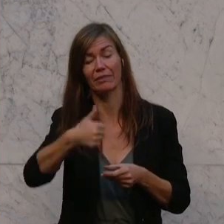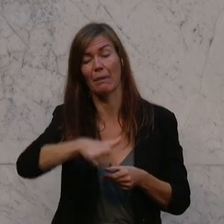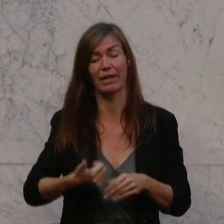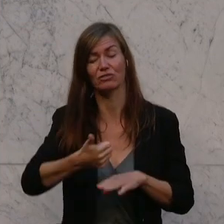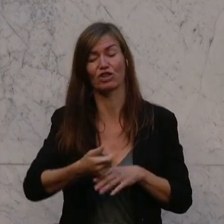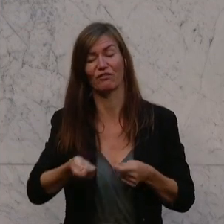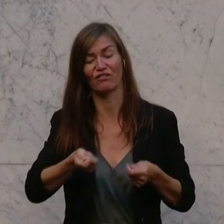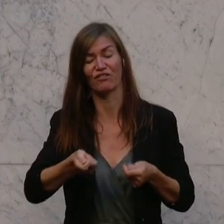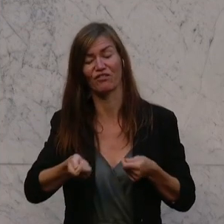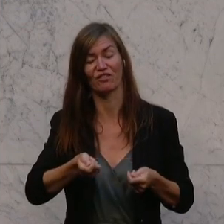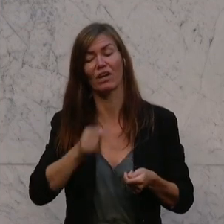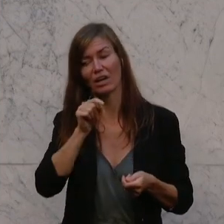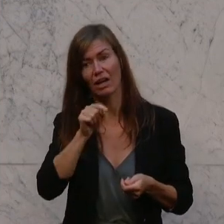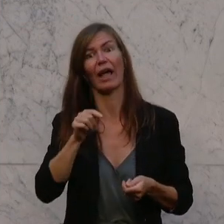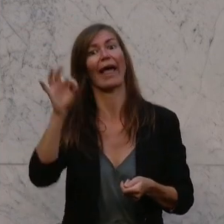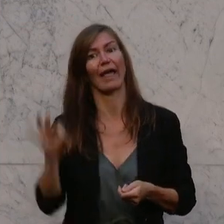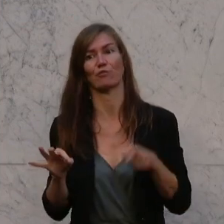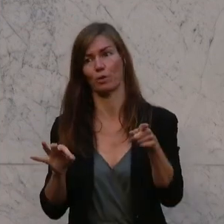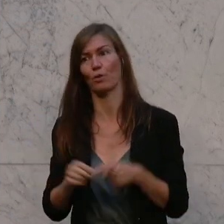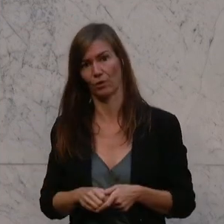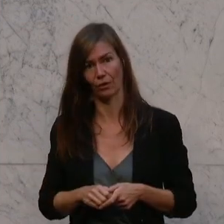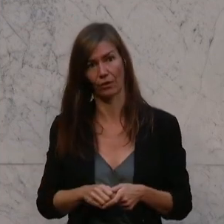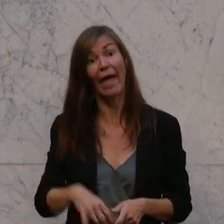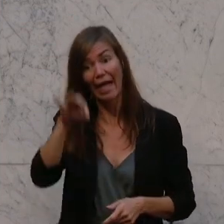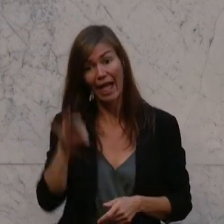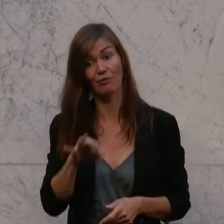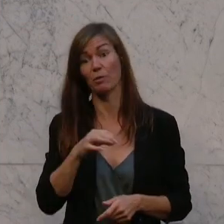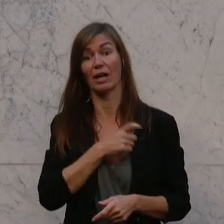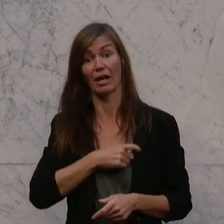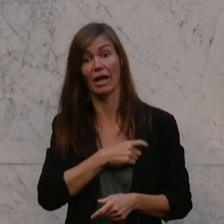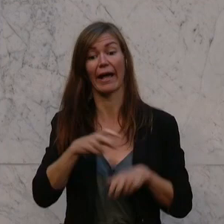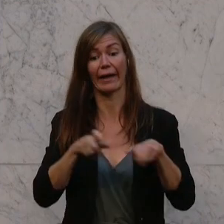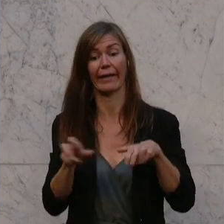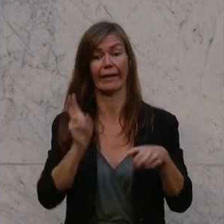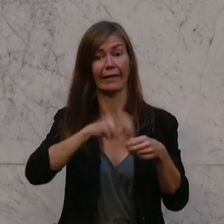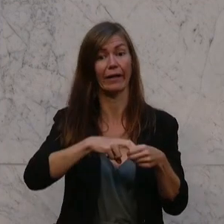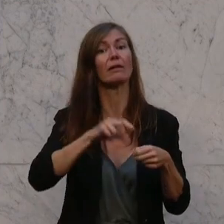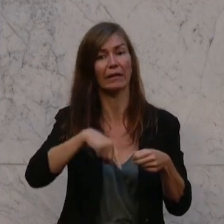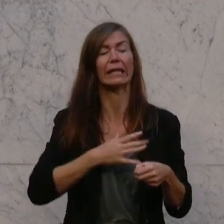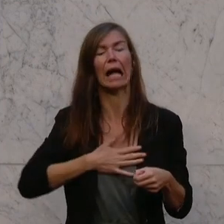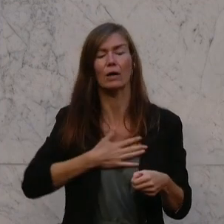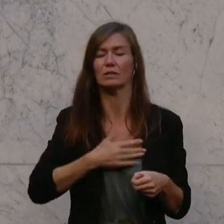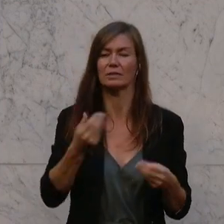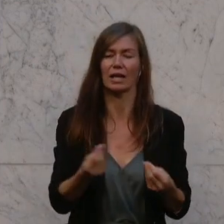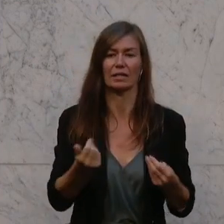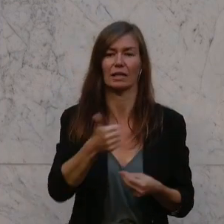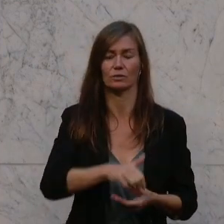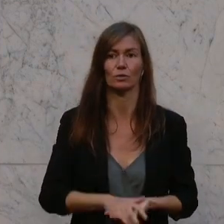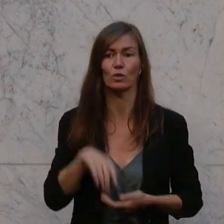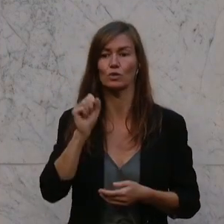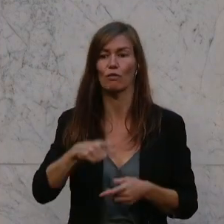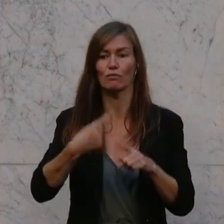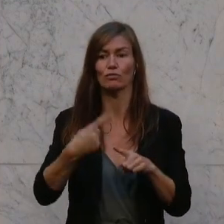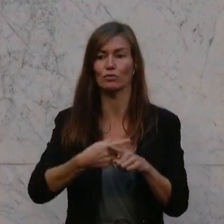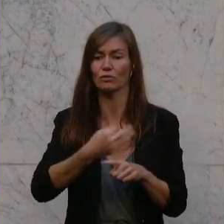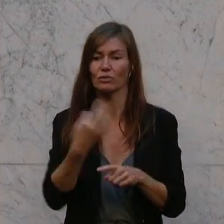wenn ihr Regierungsverantwortung übernehmt, passieren Grauslichkeiten, Einführung des 12-Stunden-Arbeitstages, Kürzungen im Sozialsystem, Kürzungen bei